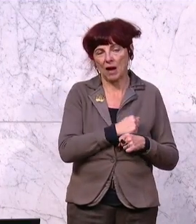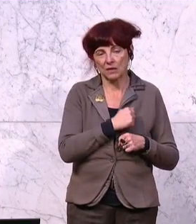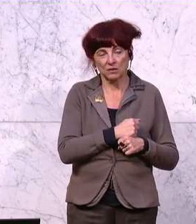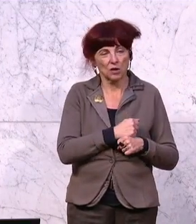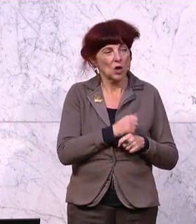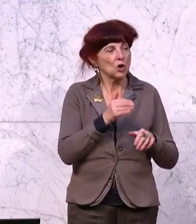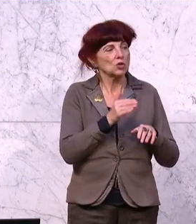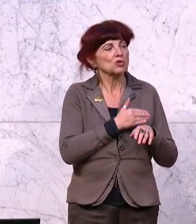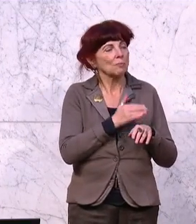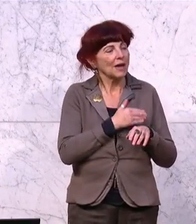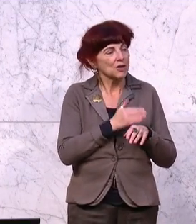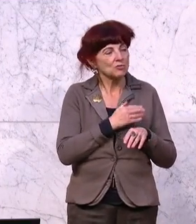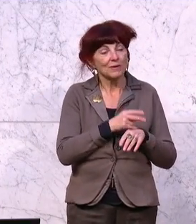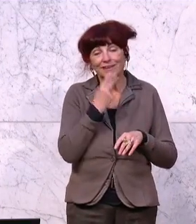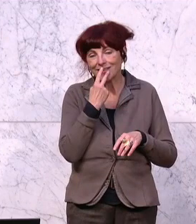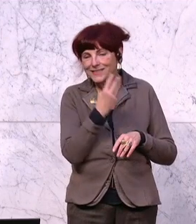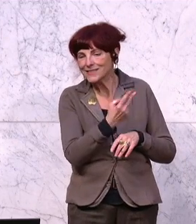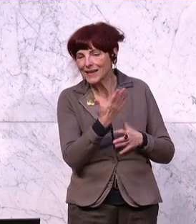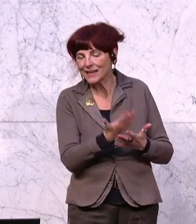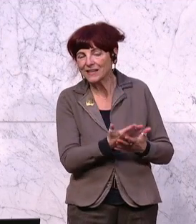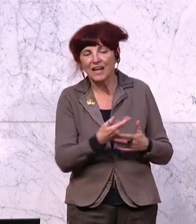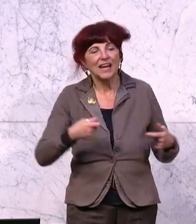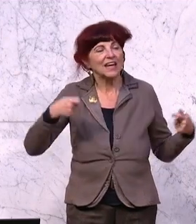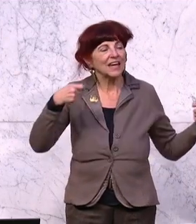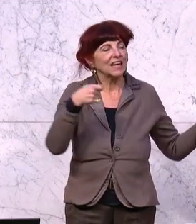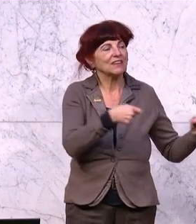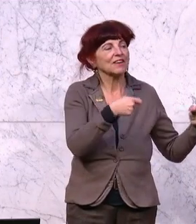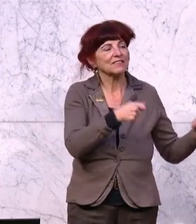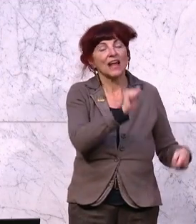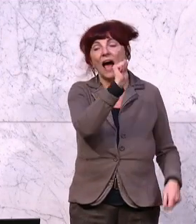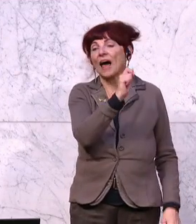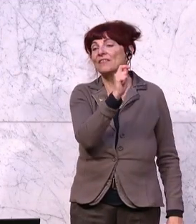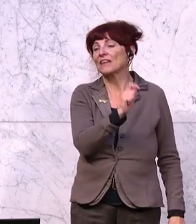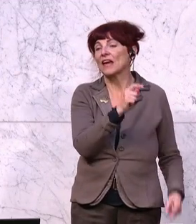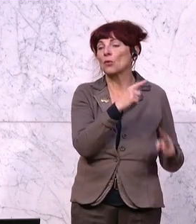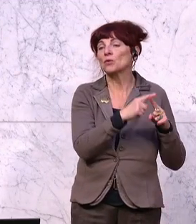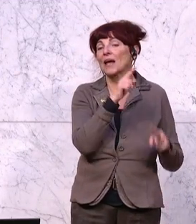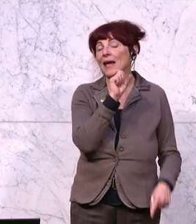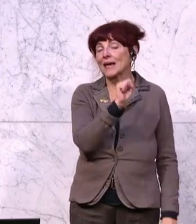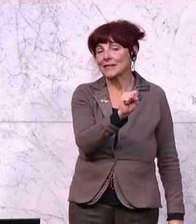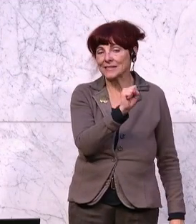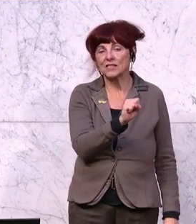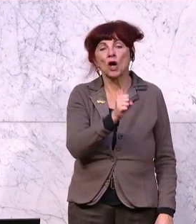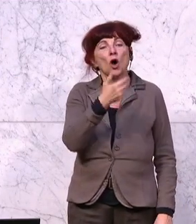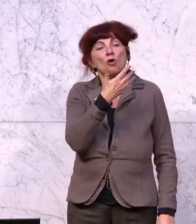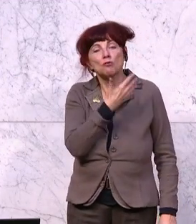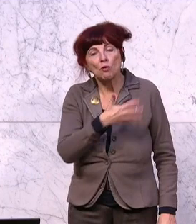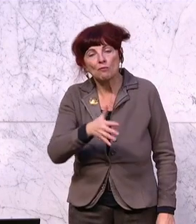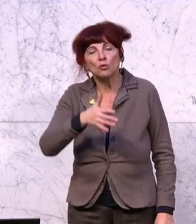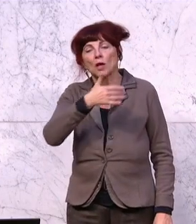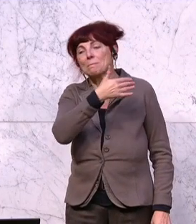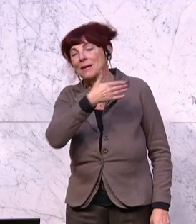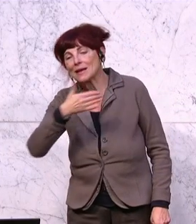wie diese Budgetzahlungen wirken, eine Investition in AT&S, die 500 Millionen Gesamtinvestitionen